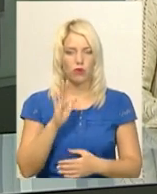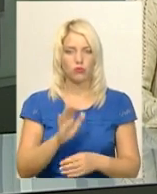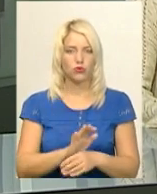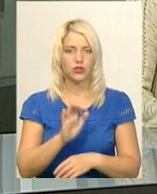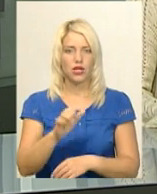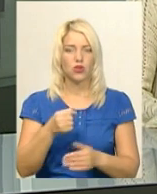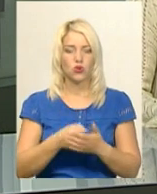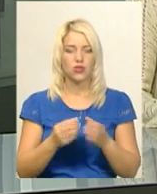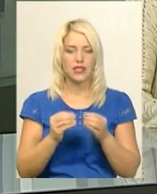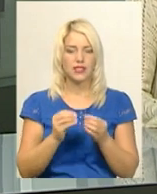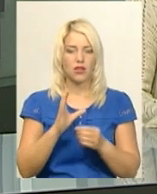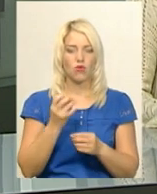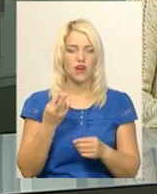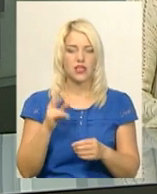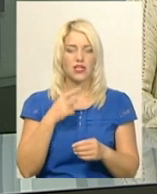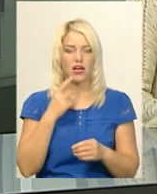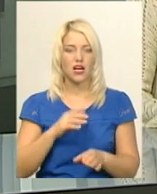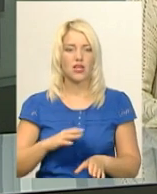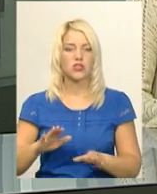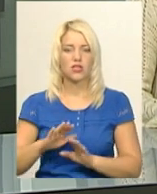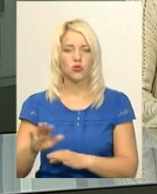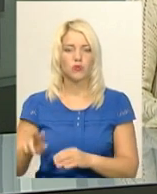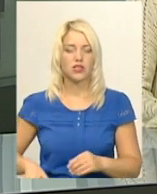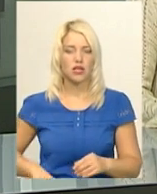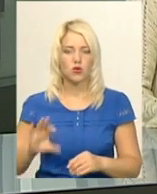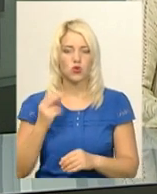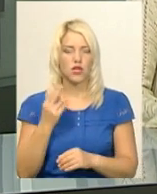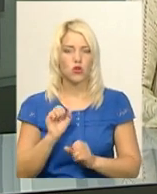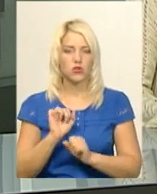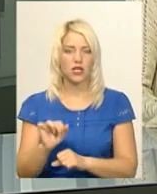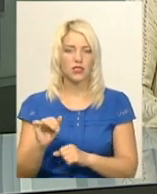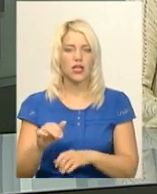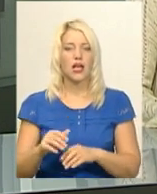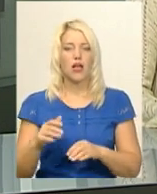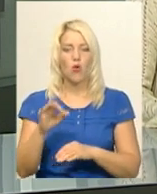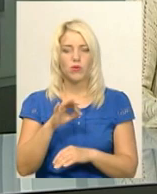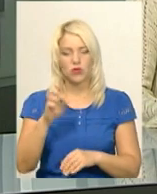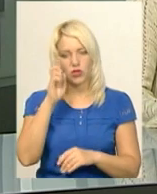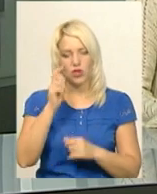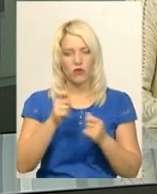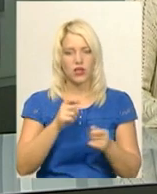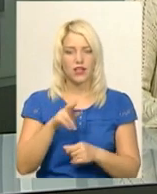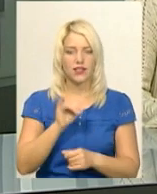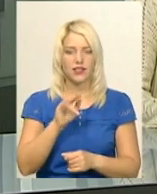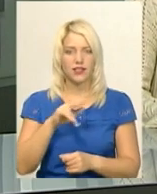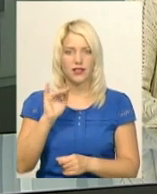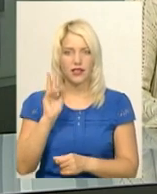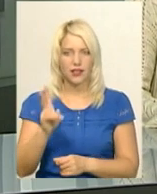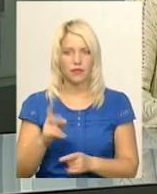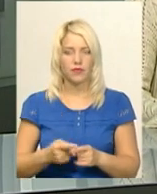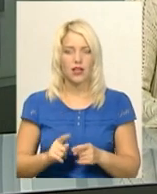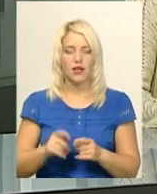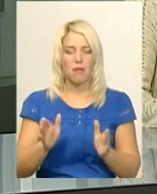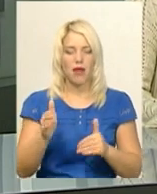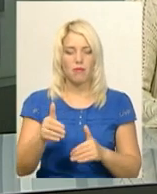вересня, каже заступник директора Департаменту соцзахисту населення обласної державної адміністрації Микола Дідик. До бебі-боксу